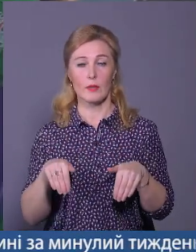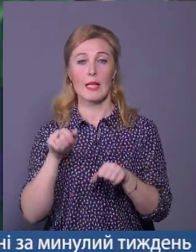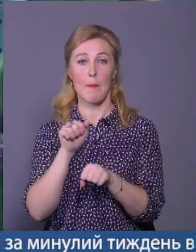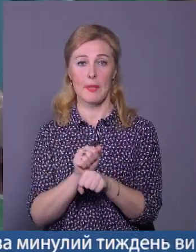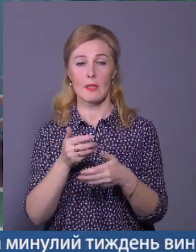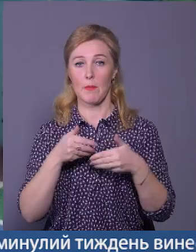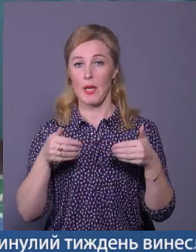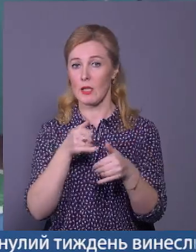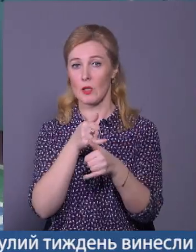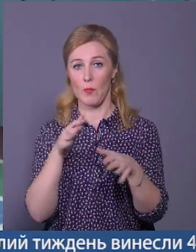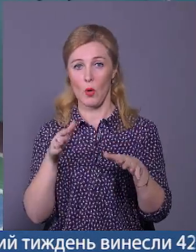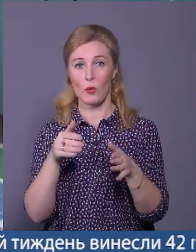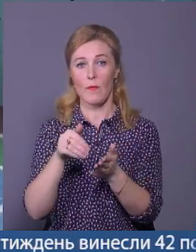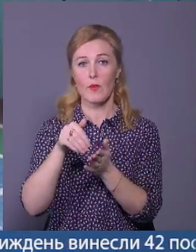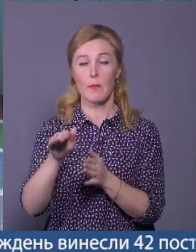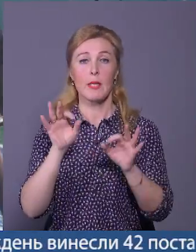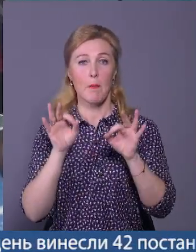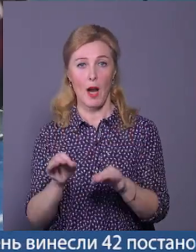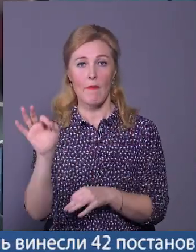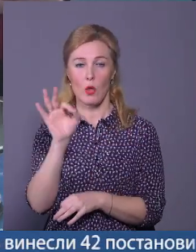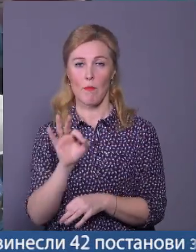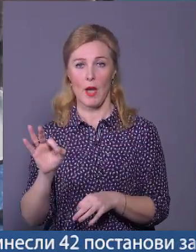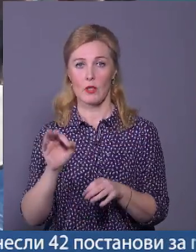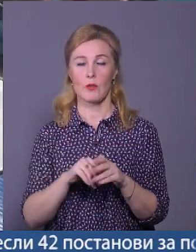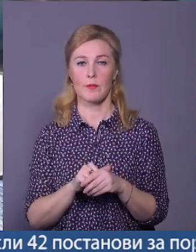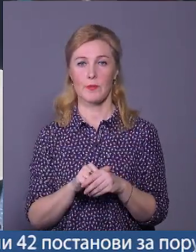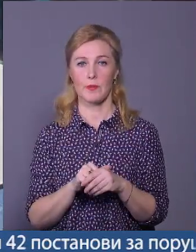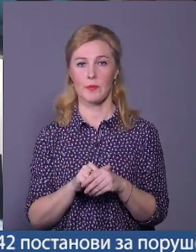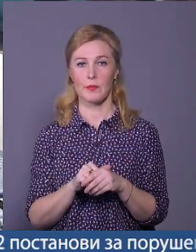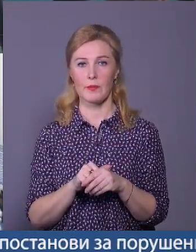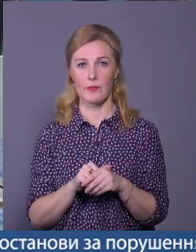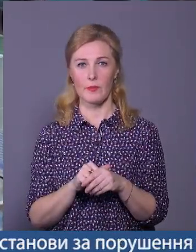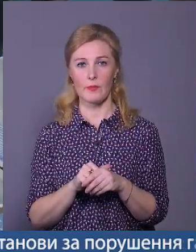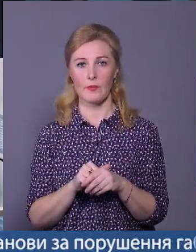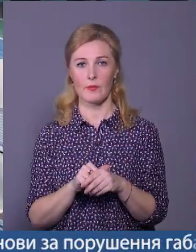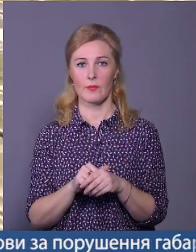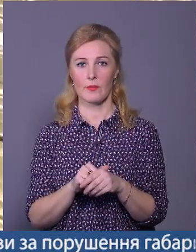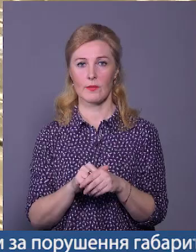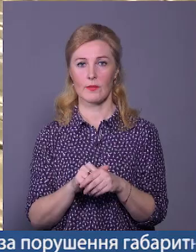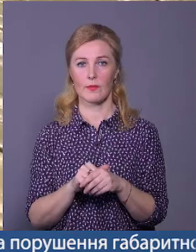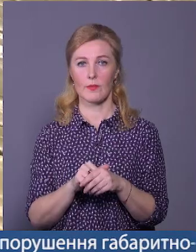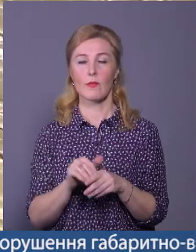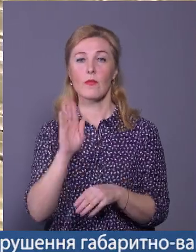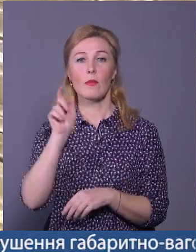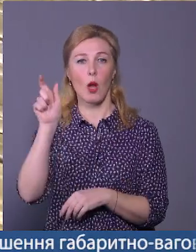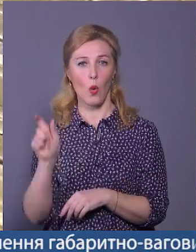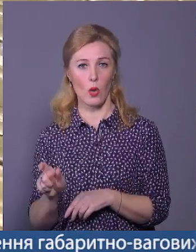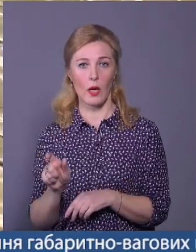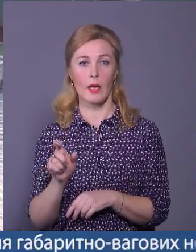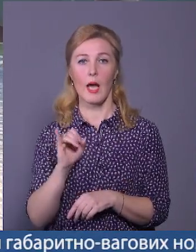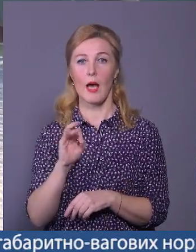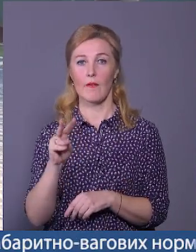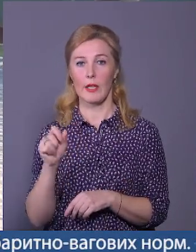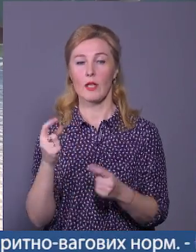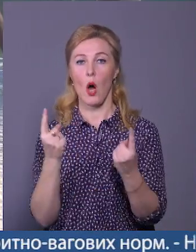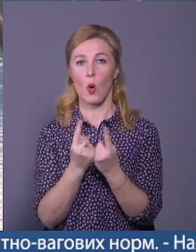зможемо відбити правильно м'ять. Добре. Можете показати накад ліворуч. Ольга Витюк та Евеліна Чумак